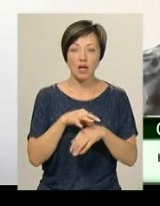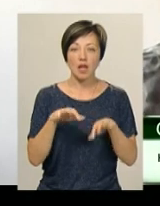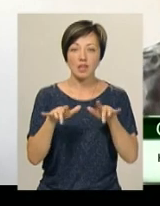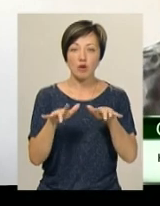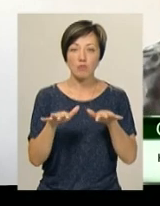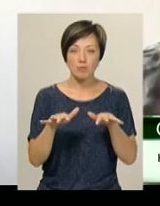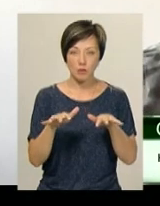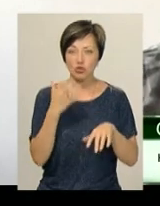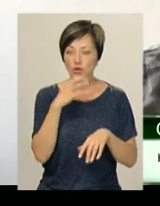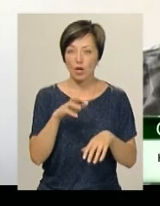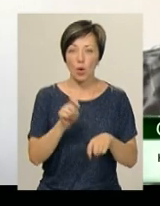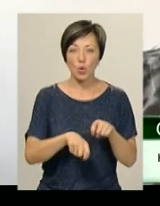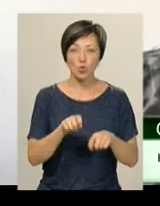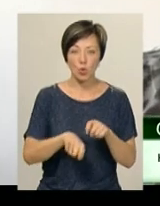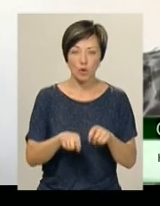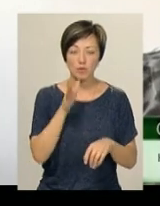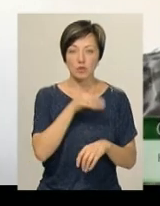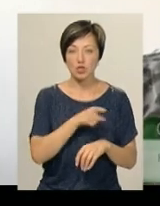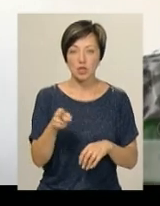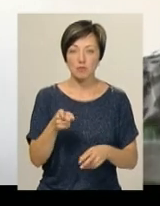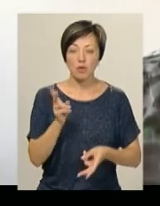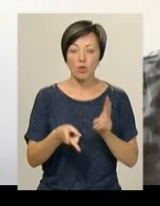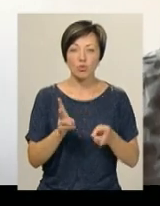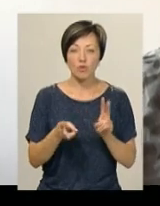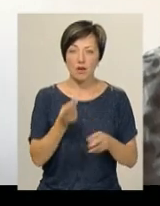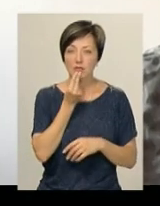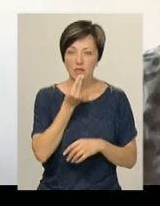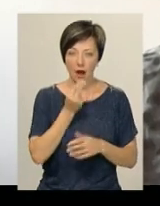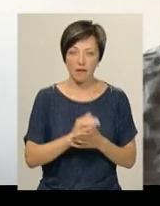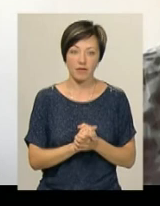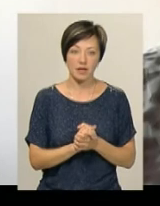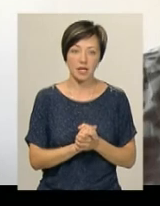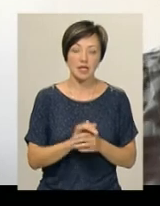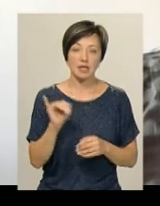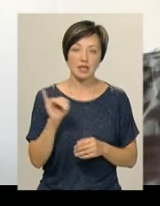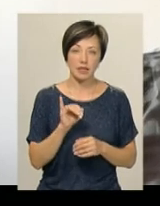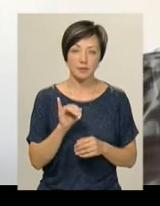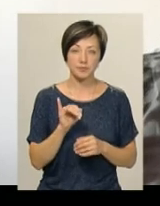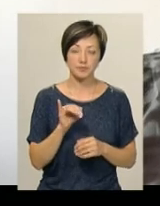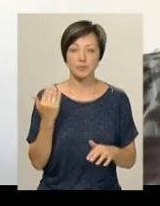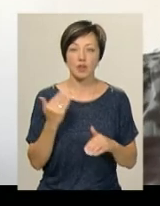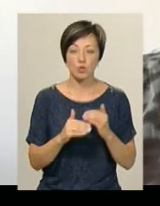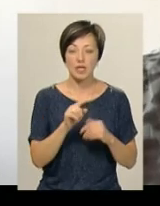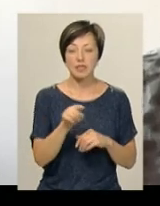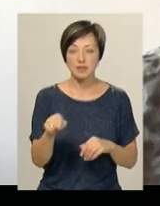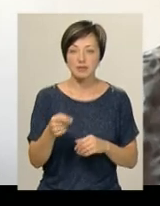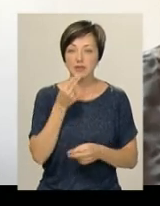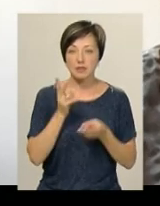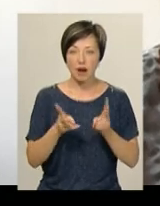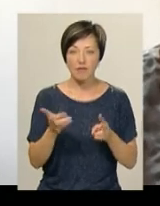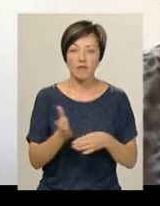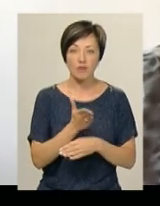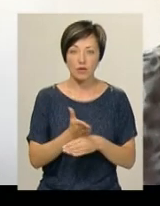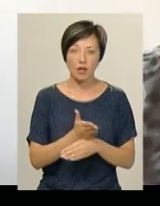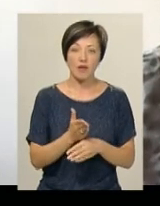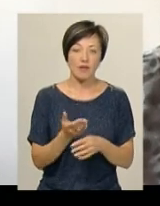під час приготування страв. І вже в тих стравах, які виготовлені.